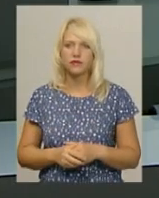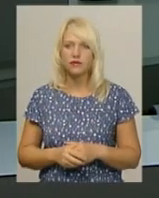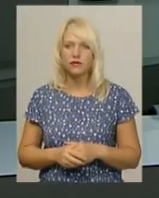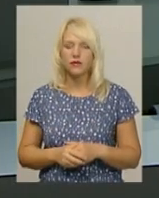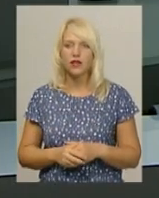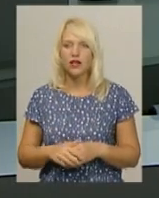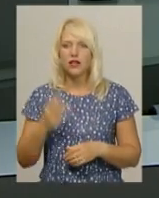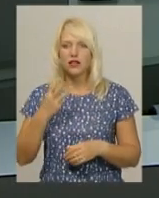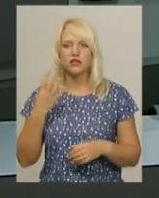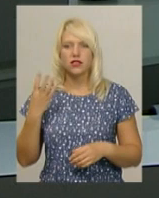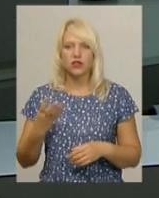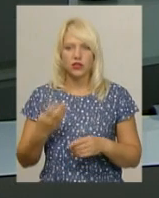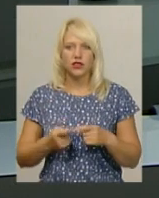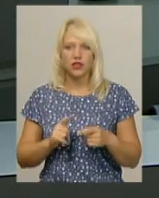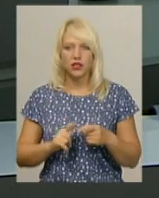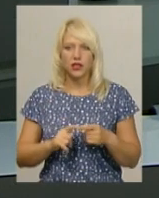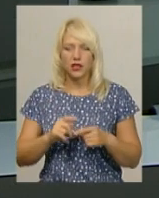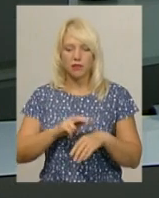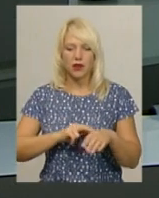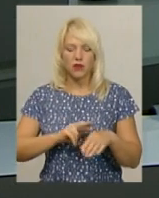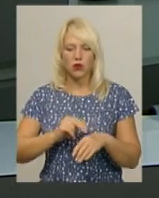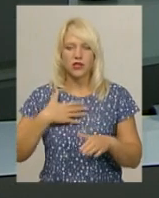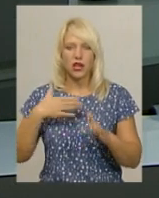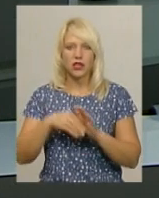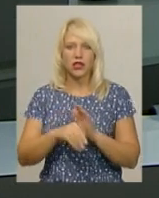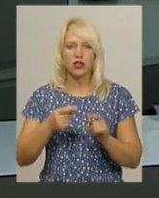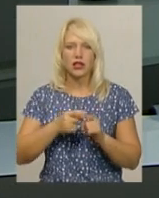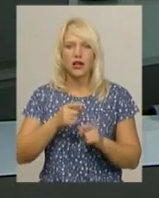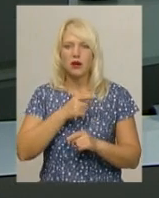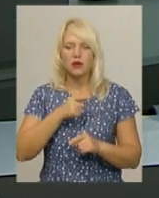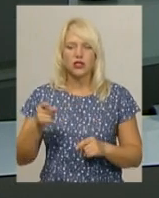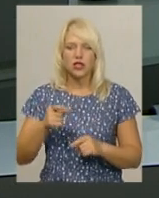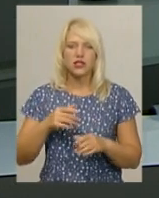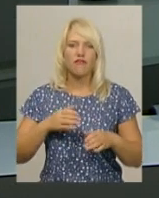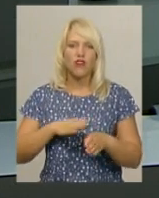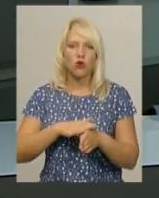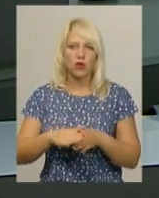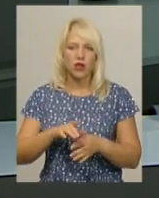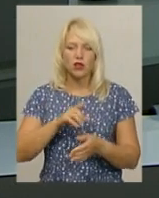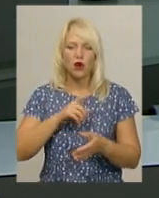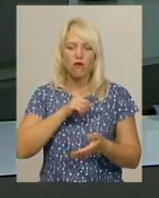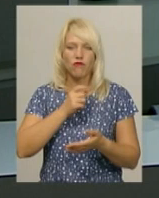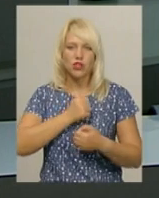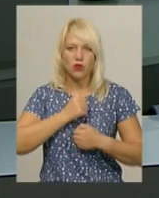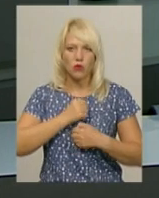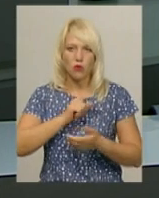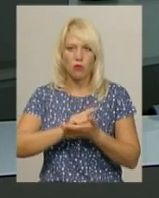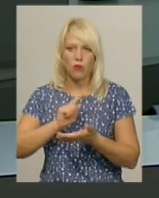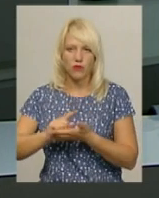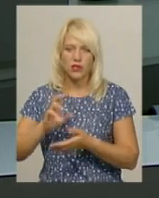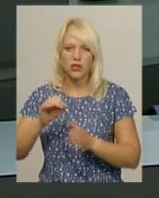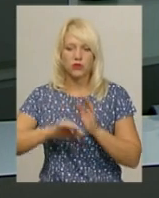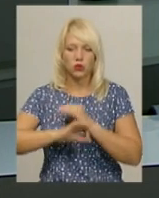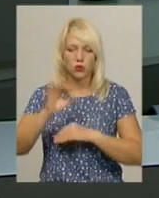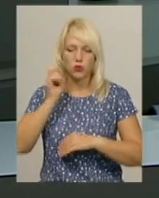34 правоохоронці Хмельниччини загинули за роки незалежності України під час виконання службових обов'язків, у тому числі на сході